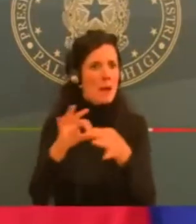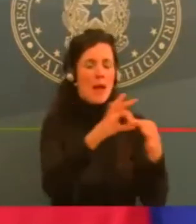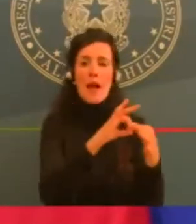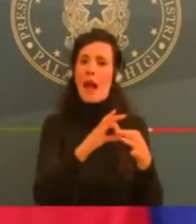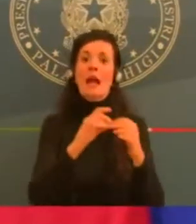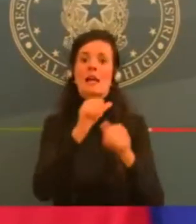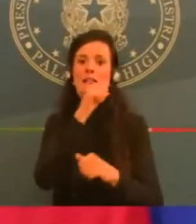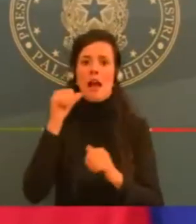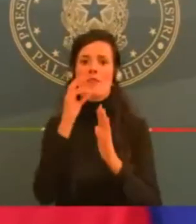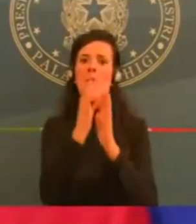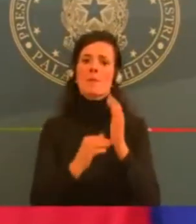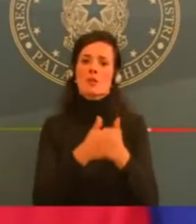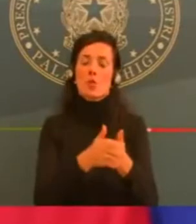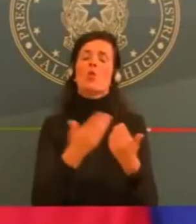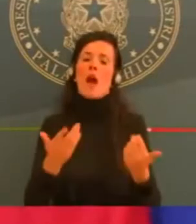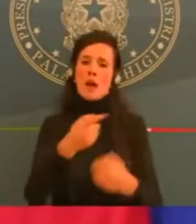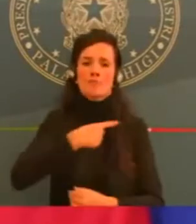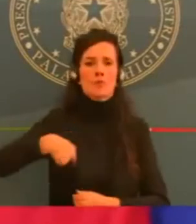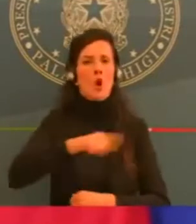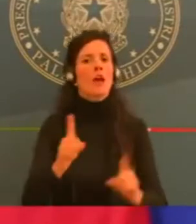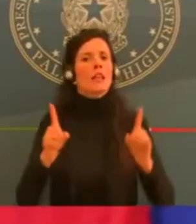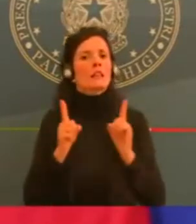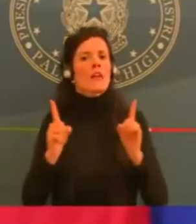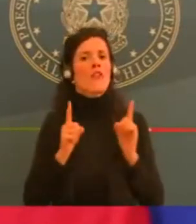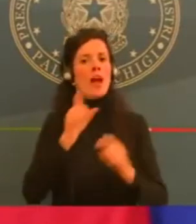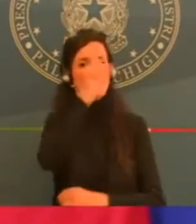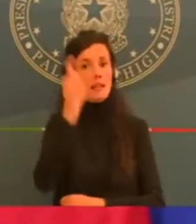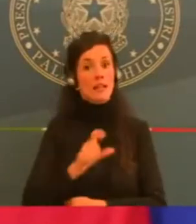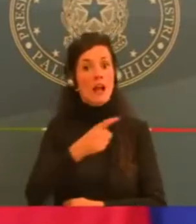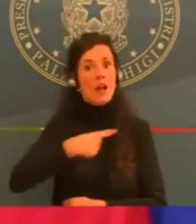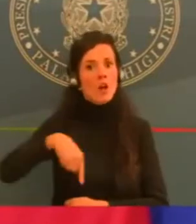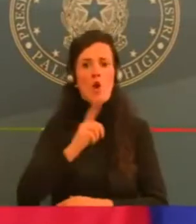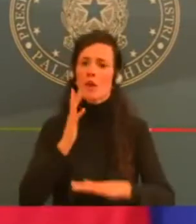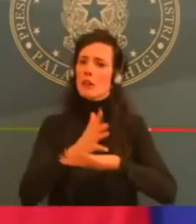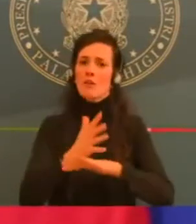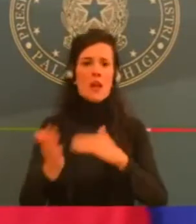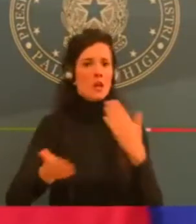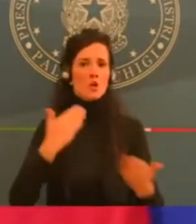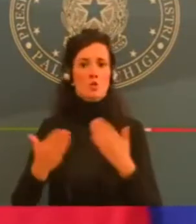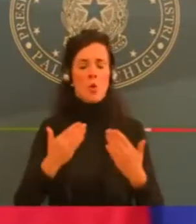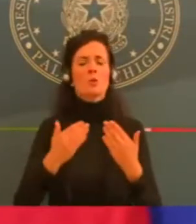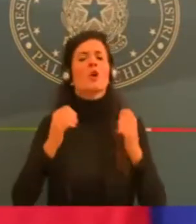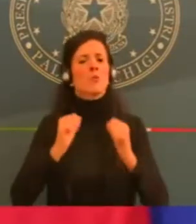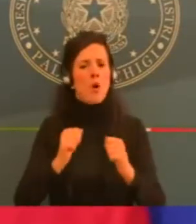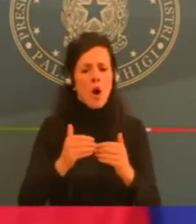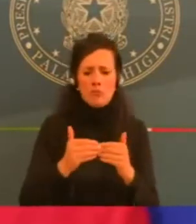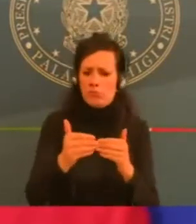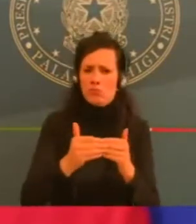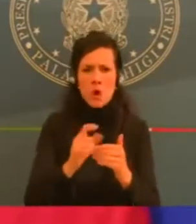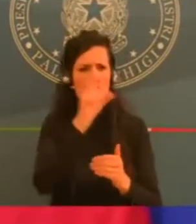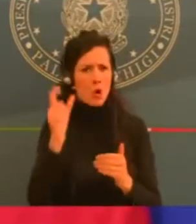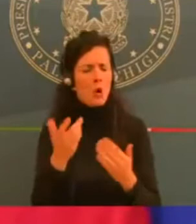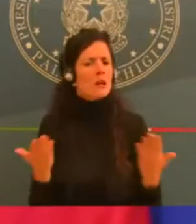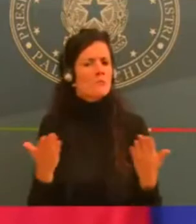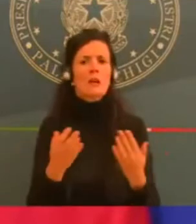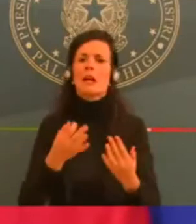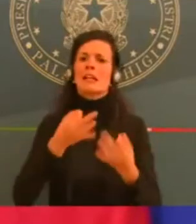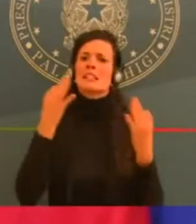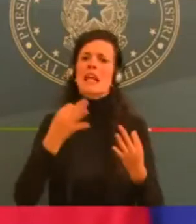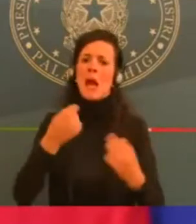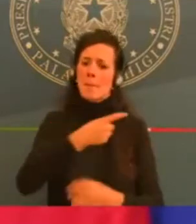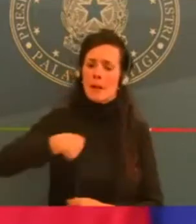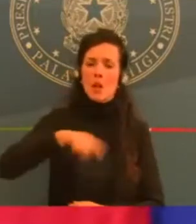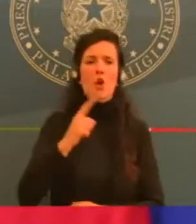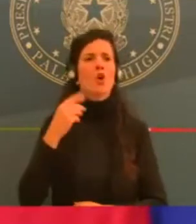con coscienza e responsabilità. Per quanto riguarda il tema dell'obbligatorietà, noi non prevediamo obbligatorio il vaccino, l'abbiamo già detto, abbiamo fatto una